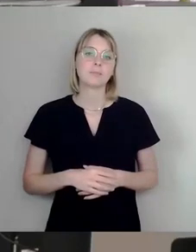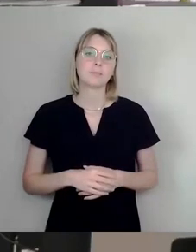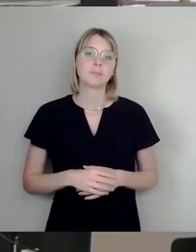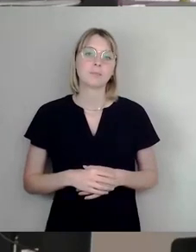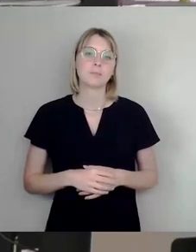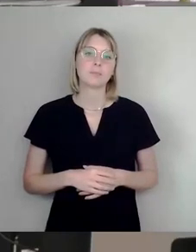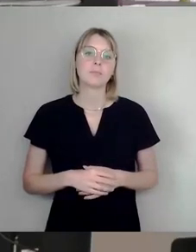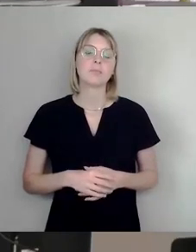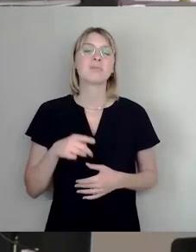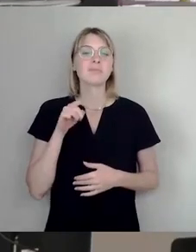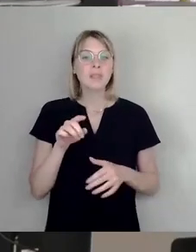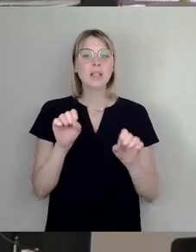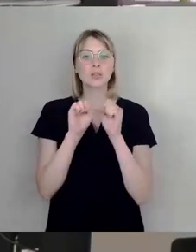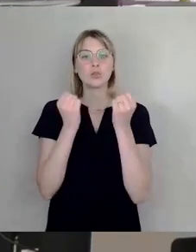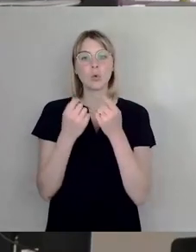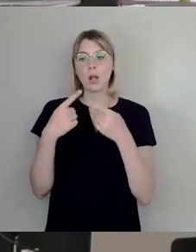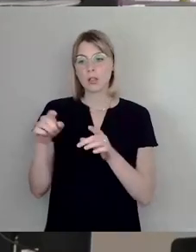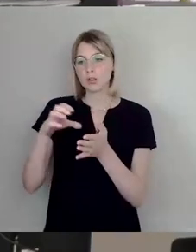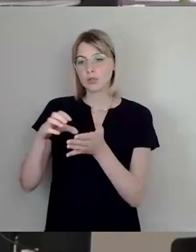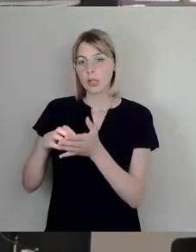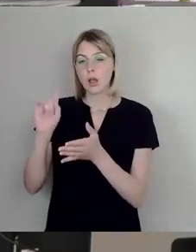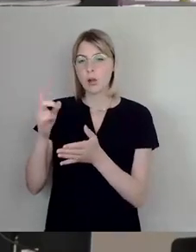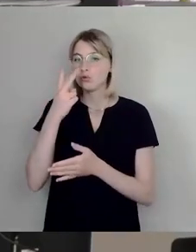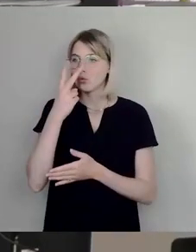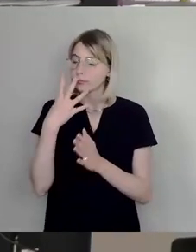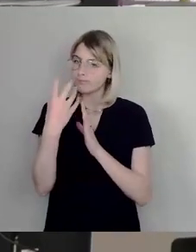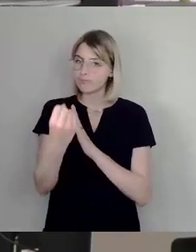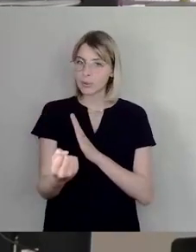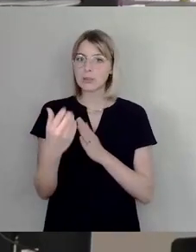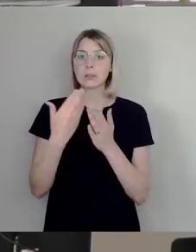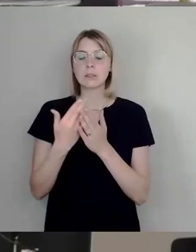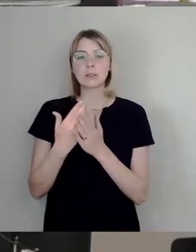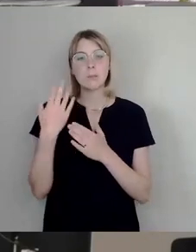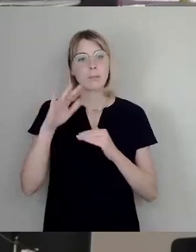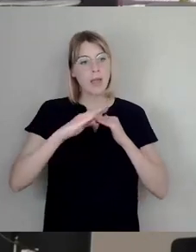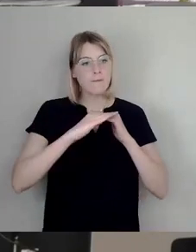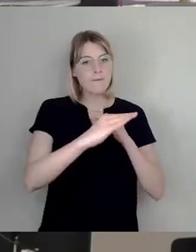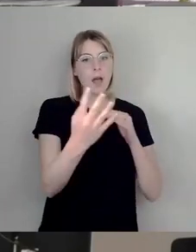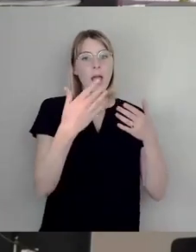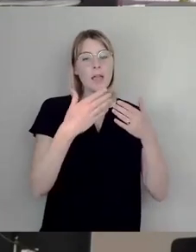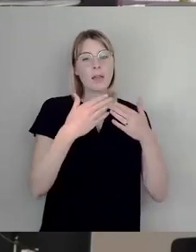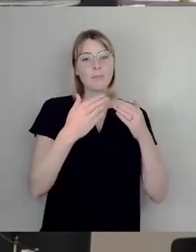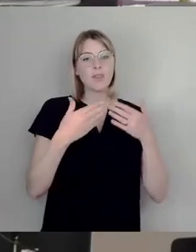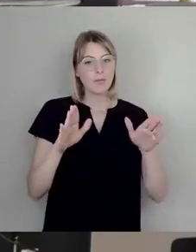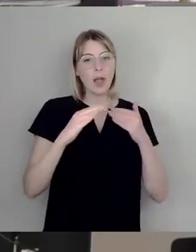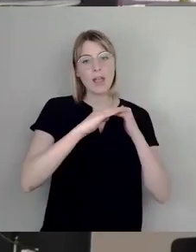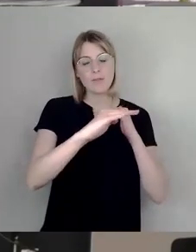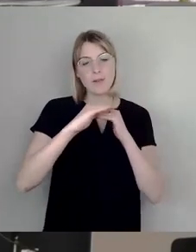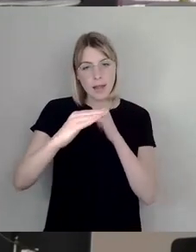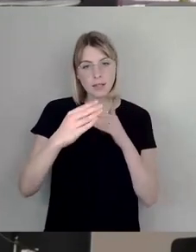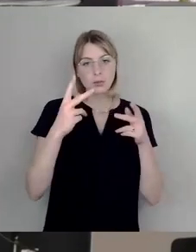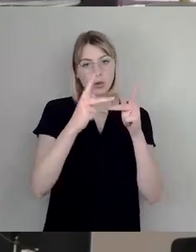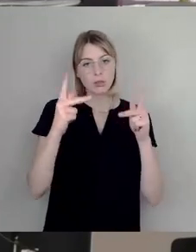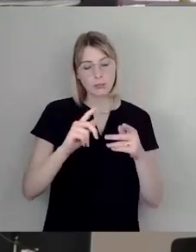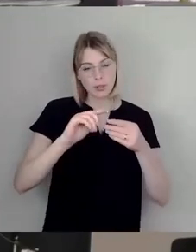erkannt und wir haben dann auch entsprechende Freiflächenkonzepte entwickelt und damit Angebote